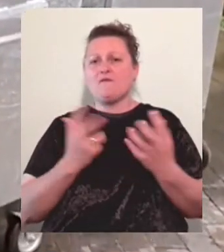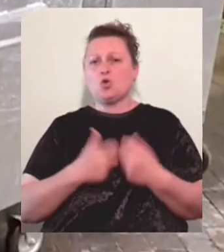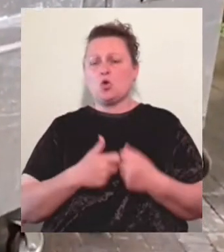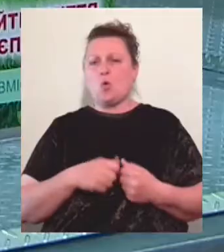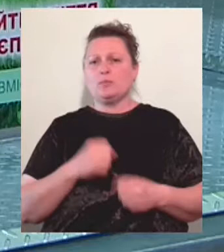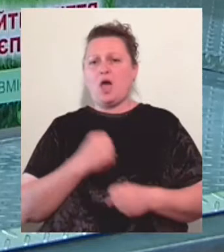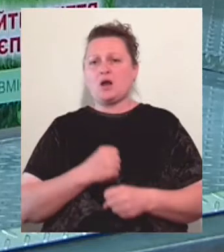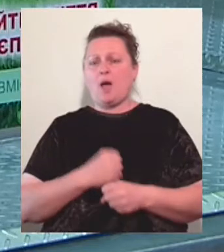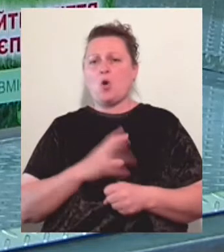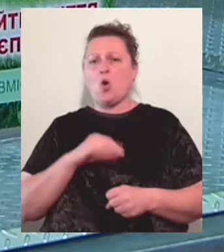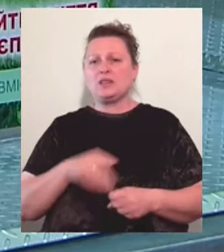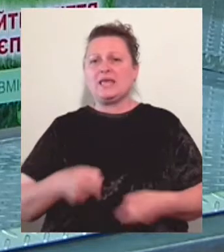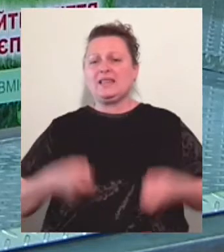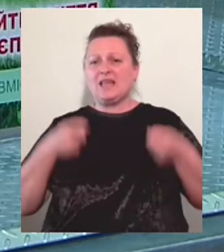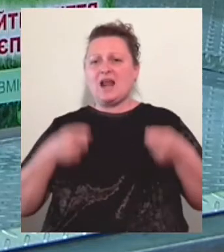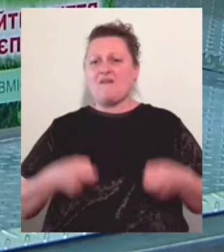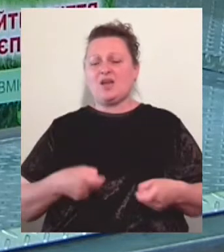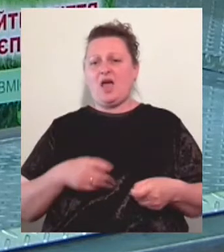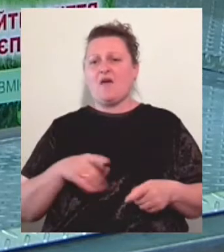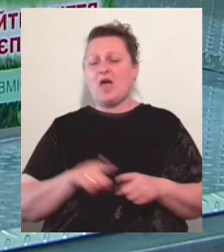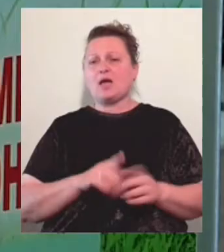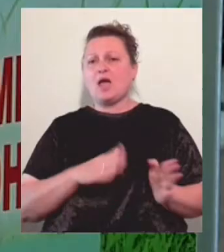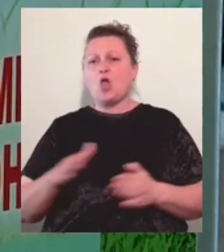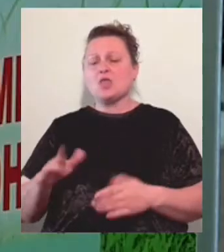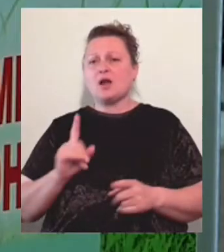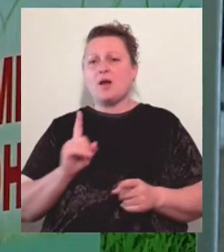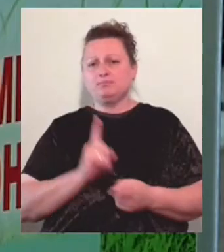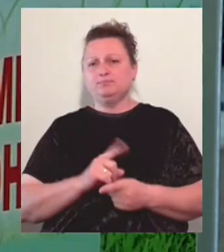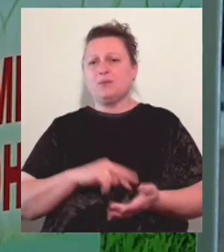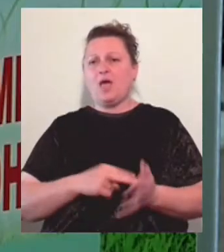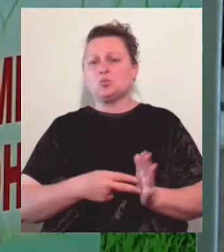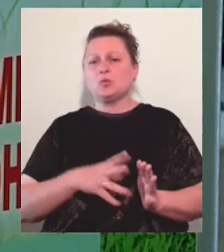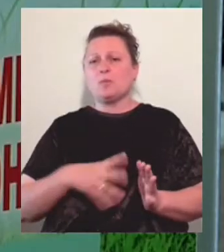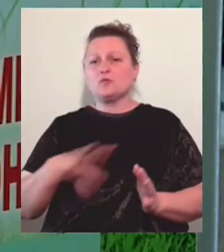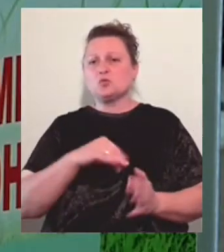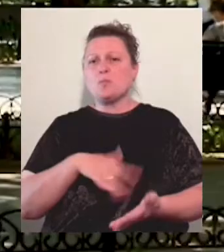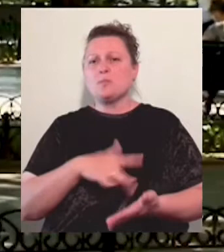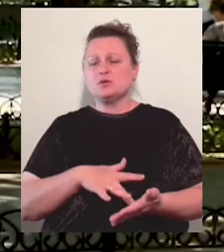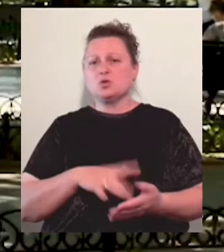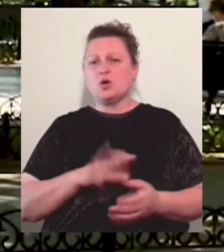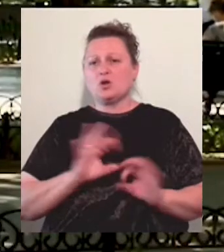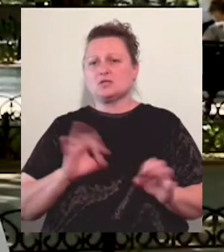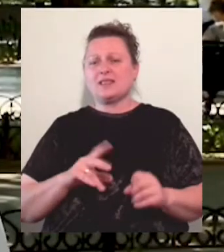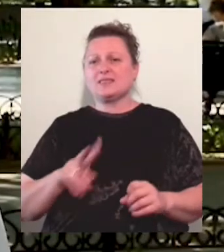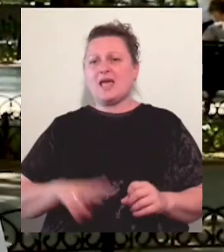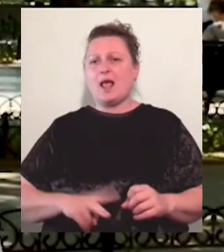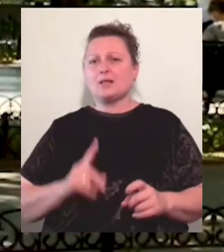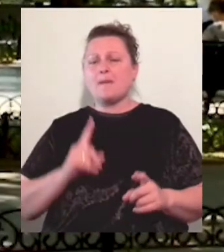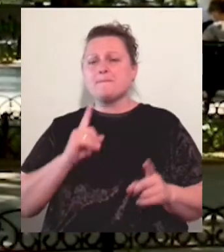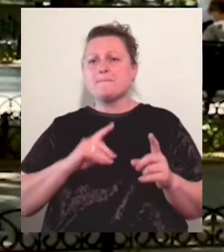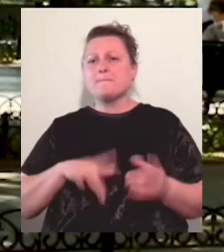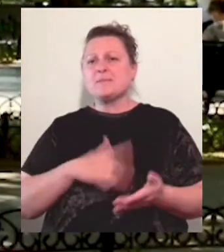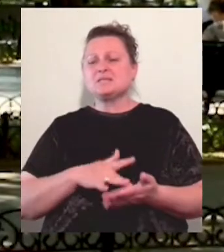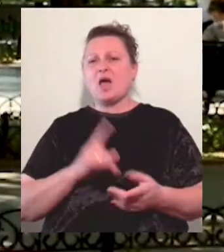У подальшому такі контейнери планують встановити по всьому місту. Про це розказав директор департаменту міського господарства Одеської